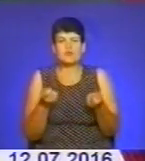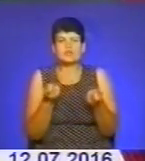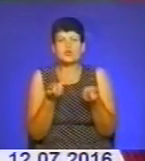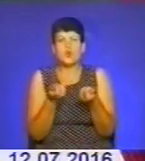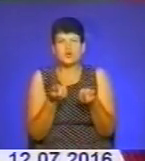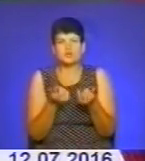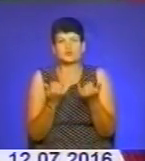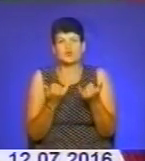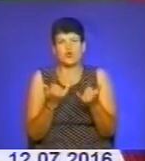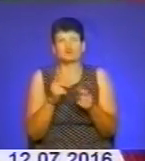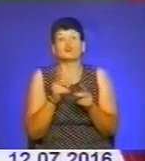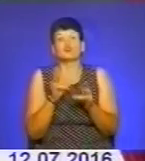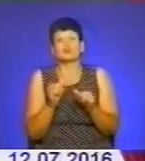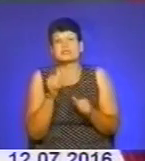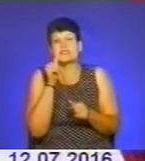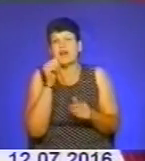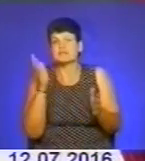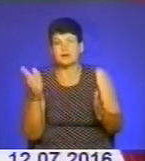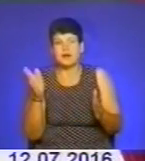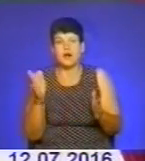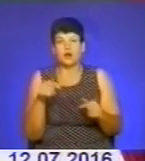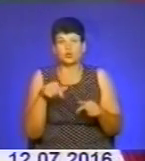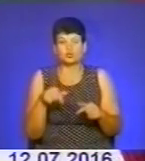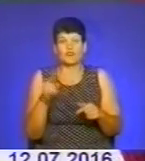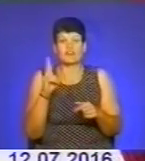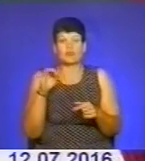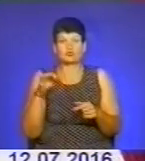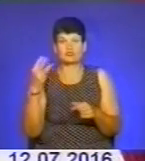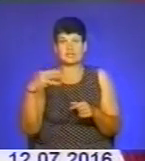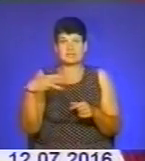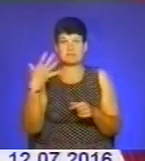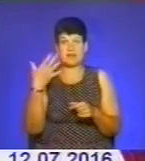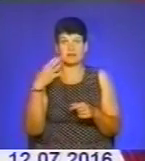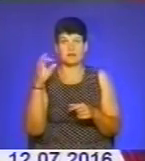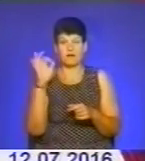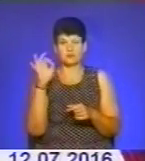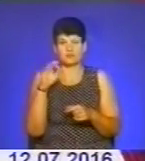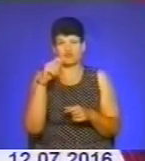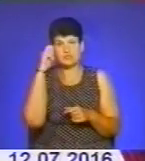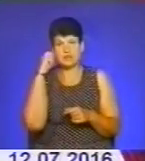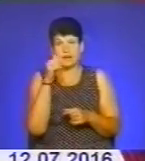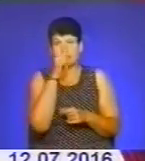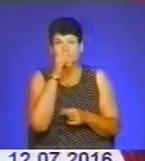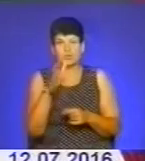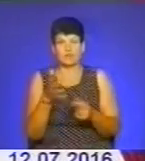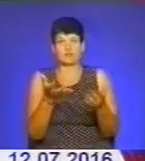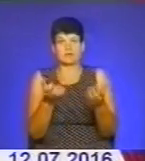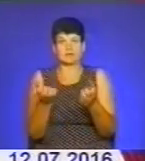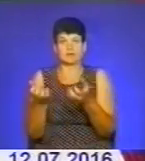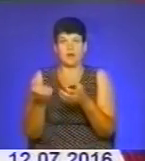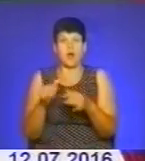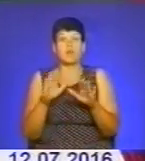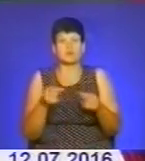нині, ну на завтра. А тут в кіоску 35 градусів жари, то не годен так, щоб набрати, набрати і потім